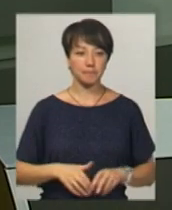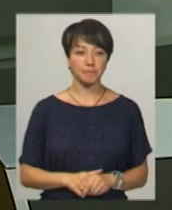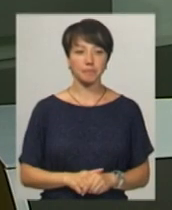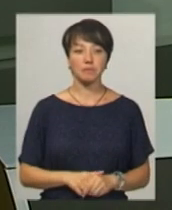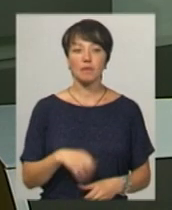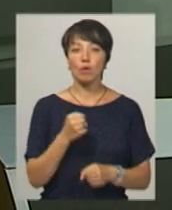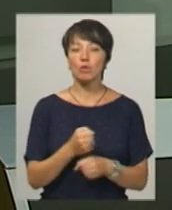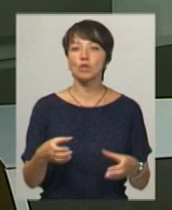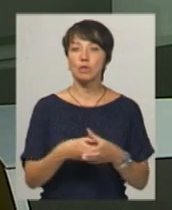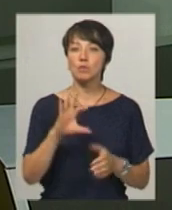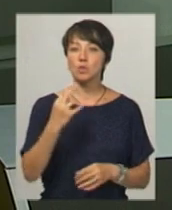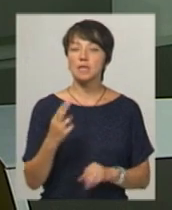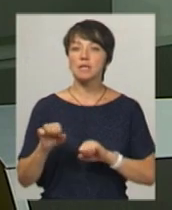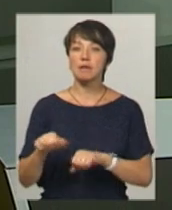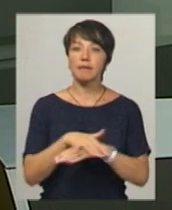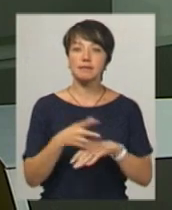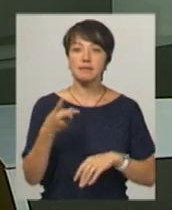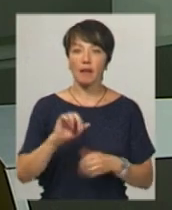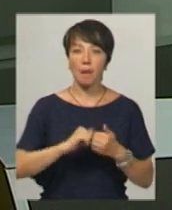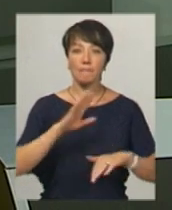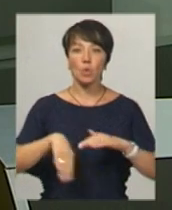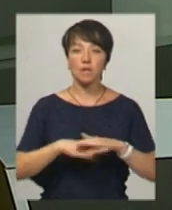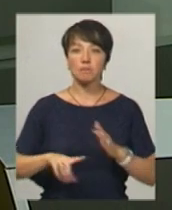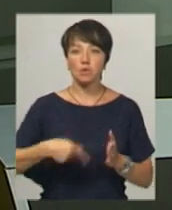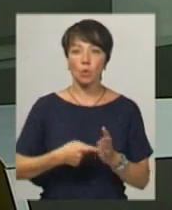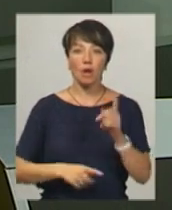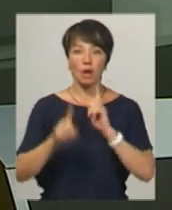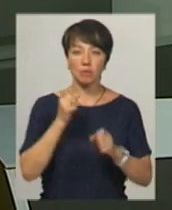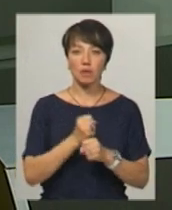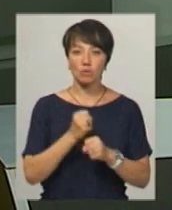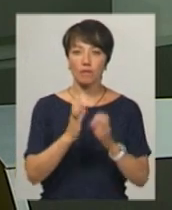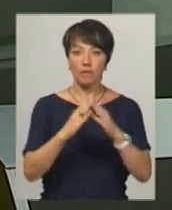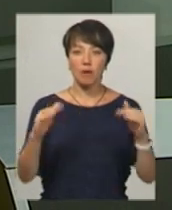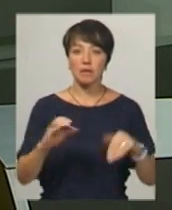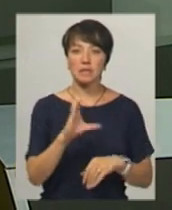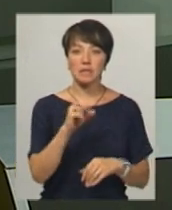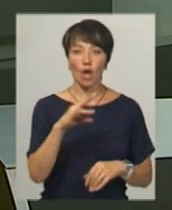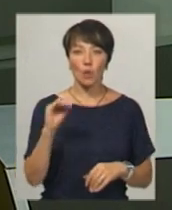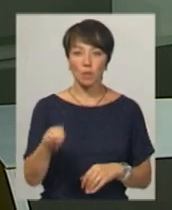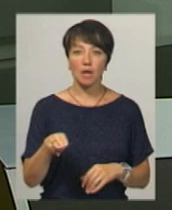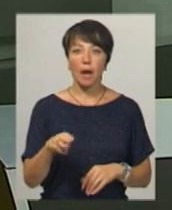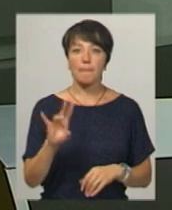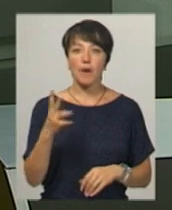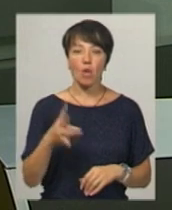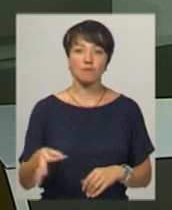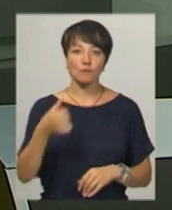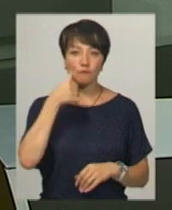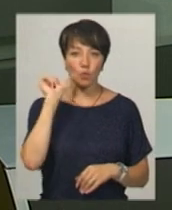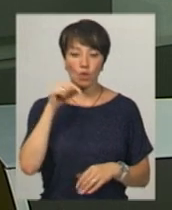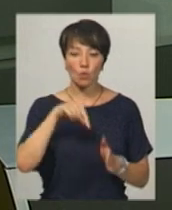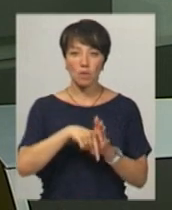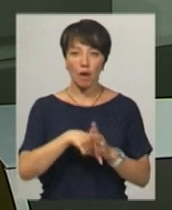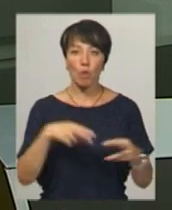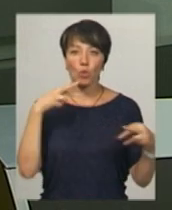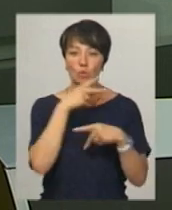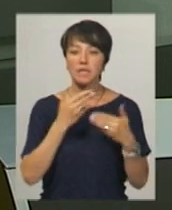Робоча група соціального захисту населення Кам'янець Подільської міської ради працює у таборі «Салют» Миколаївської області, де вчора з ознаками